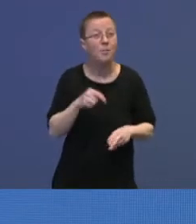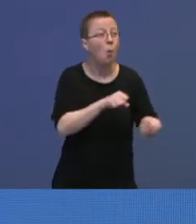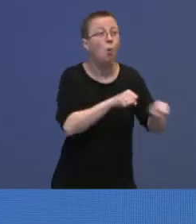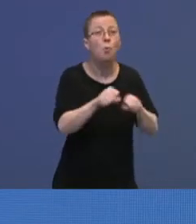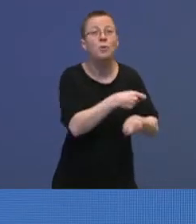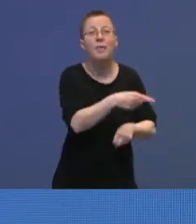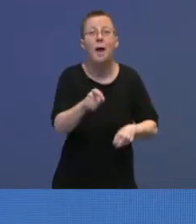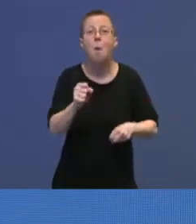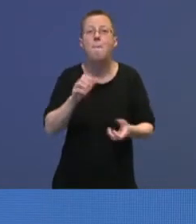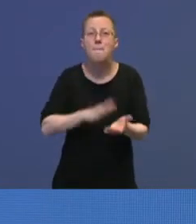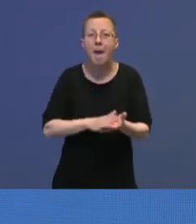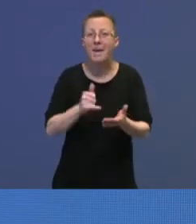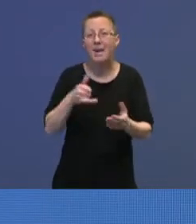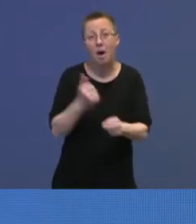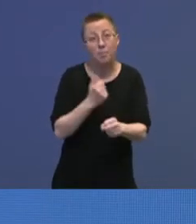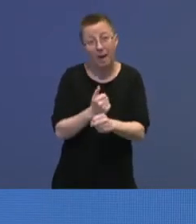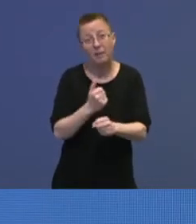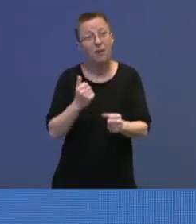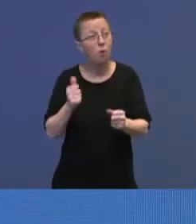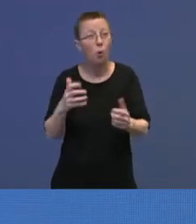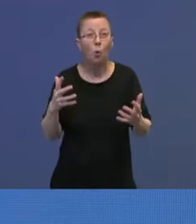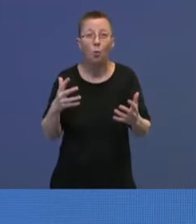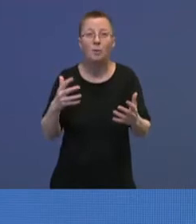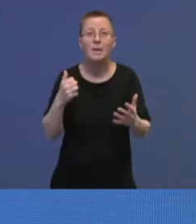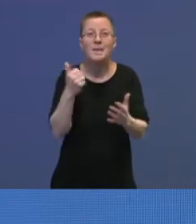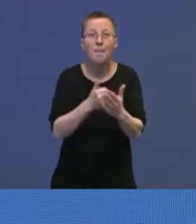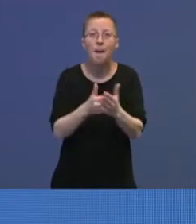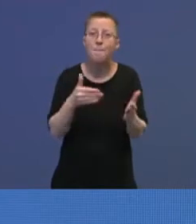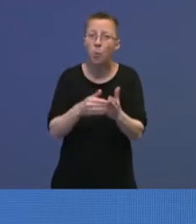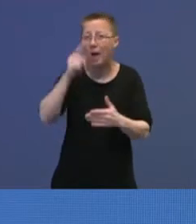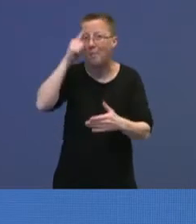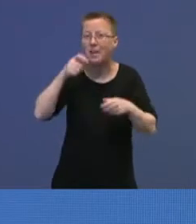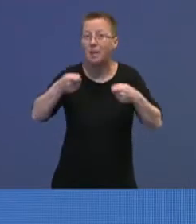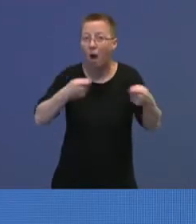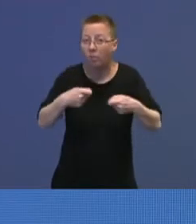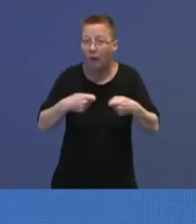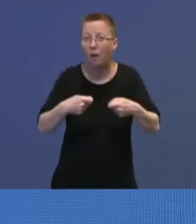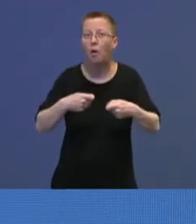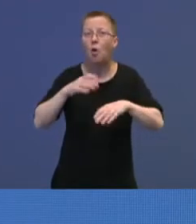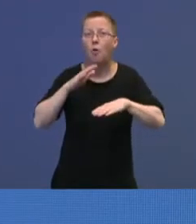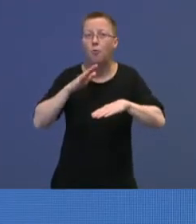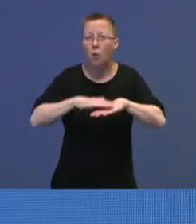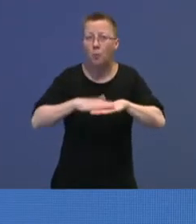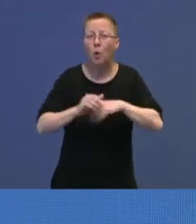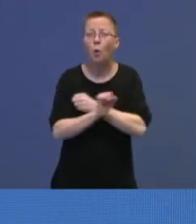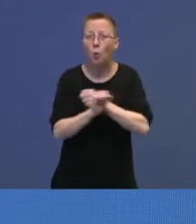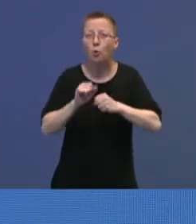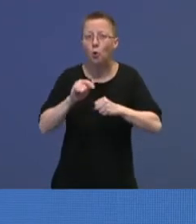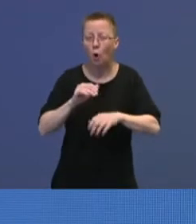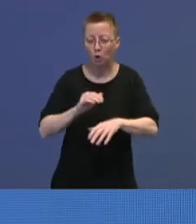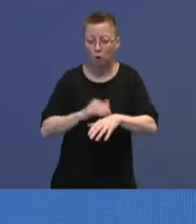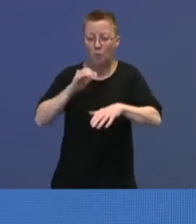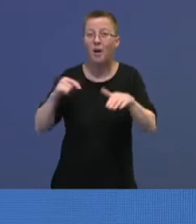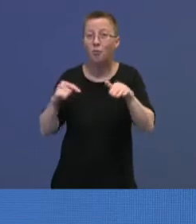kommunene i arbeidet for å bekjempe menneskehandel og forebygge at den sårbare flyktningssituasjonen vi nå ser